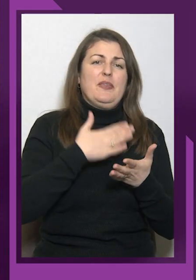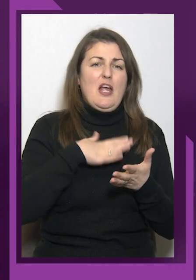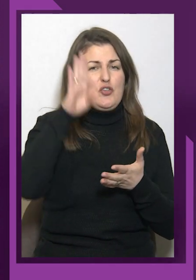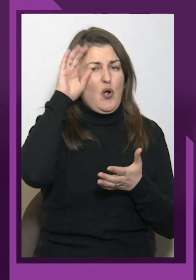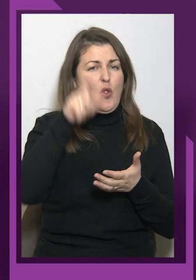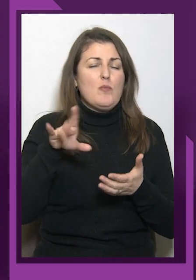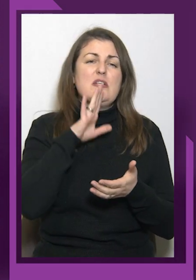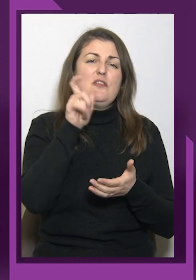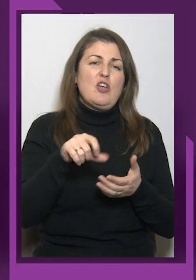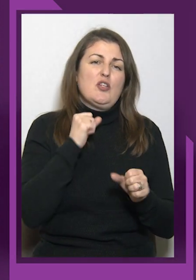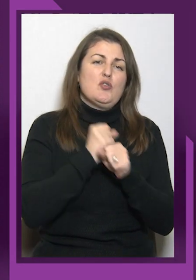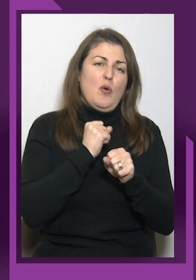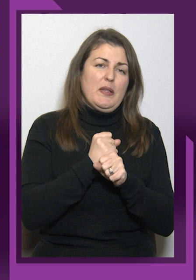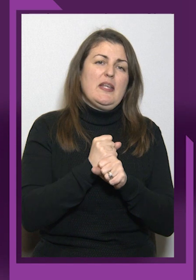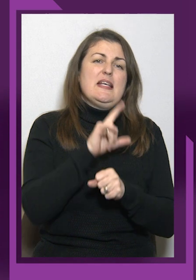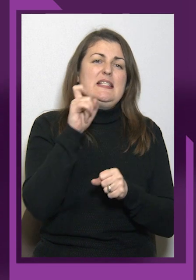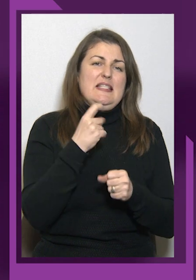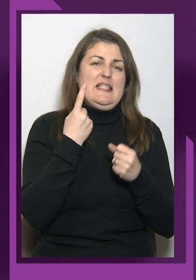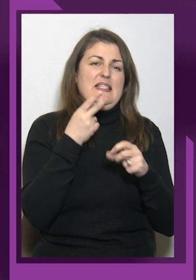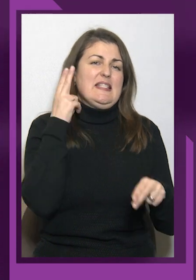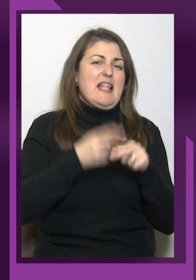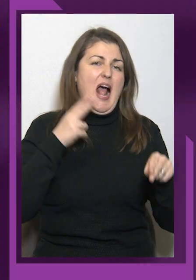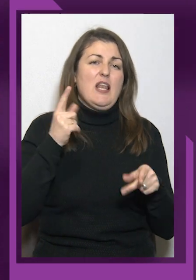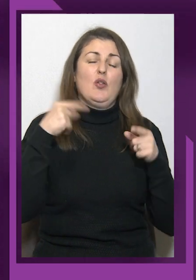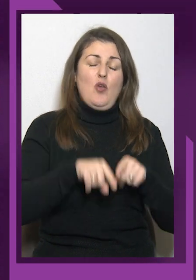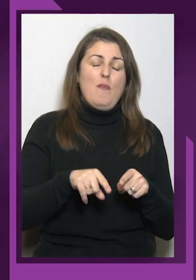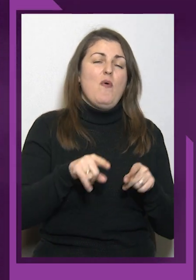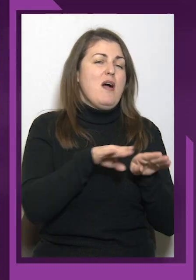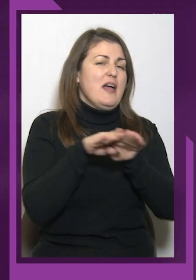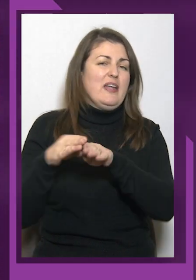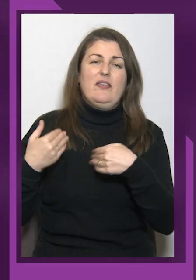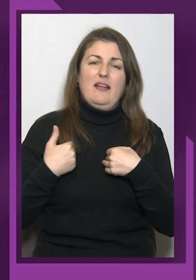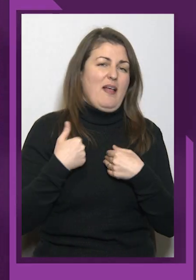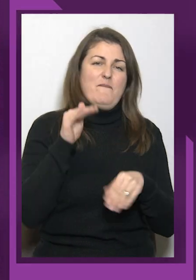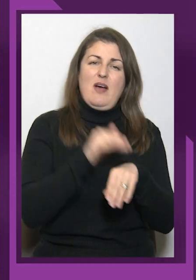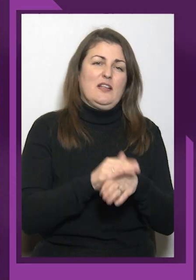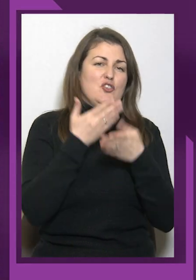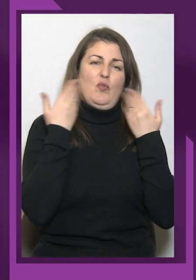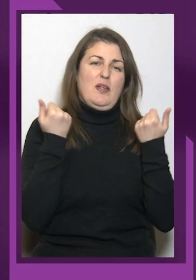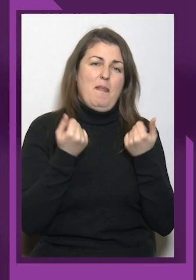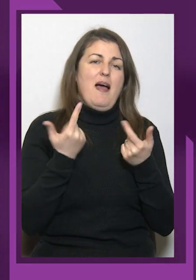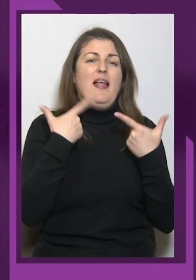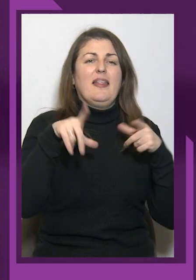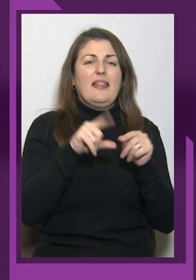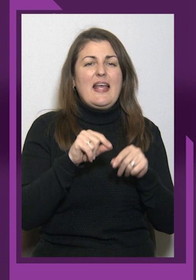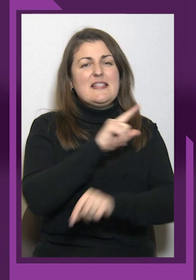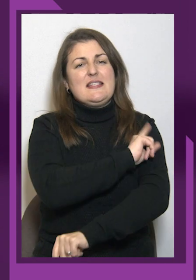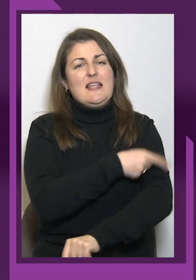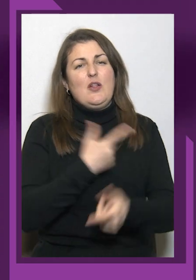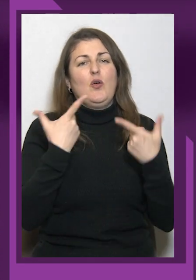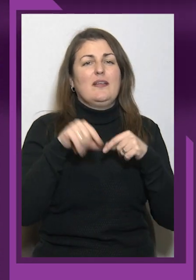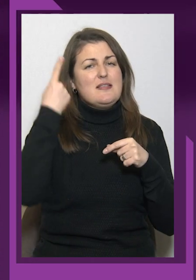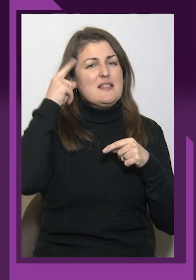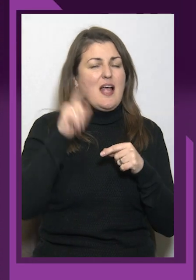хлопці і дівчата зроблені зі сталі, а тому рівних нам фактично немає. Десь силою, десь,